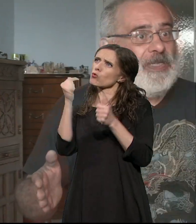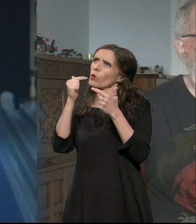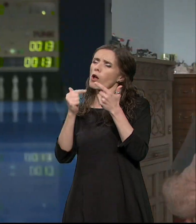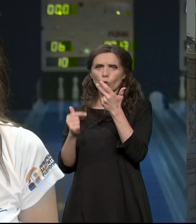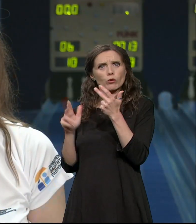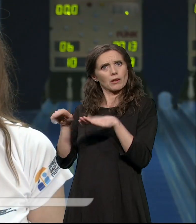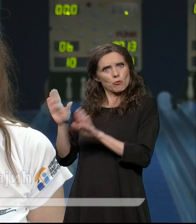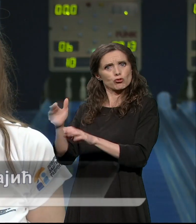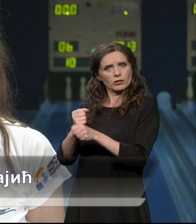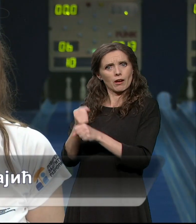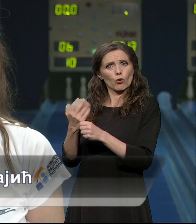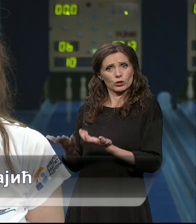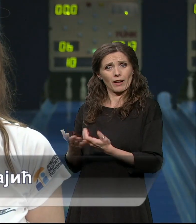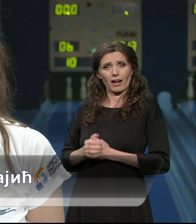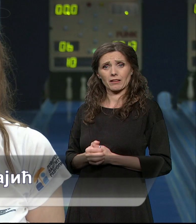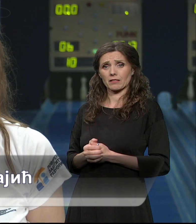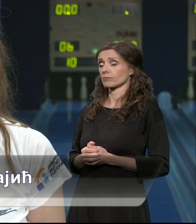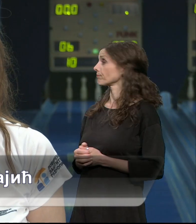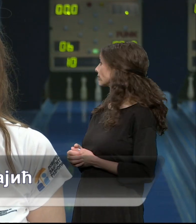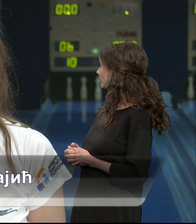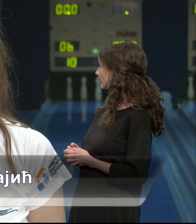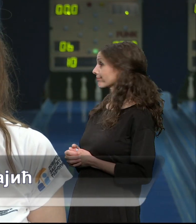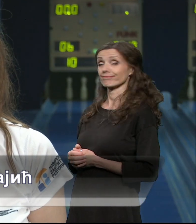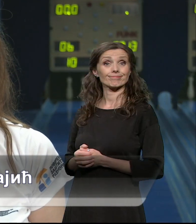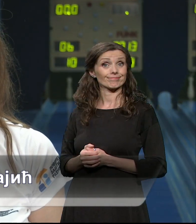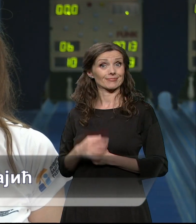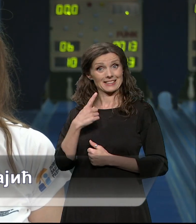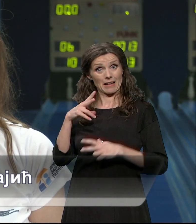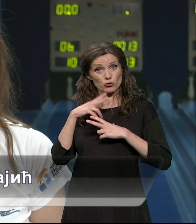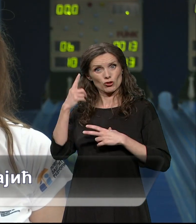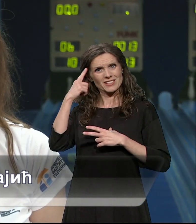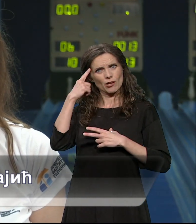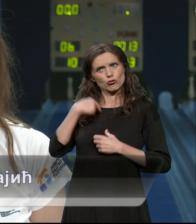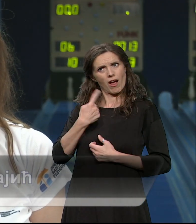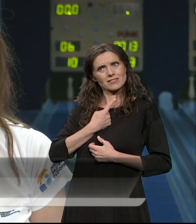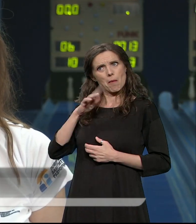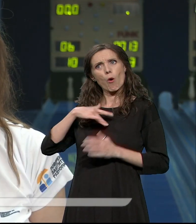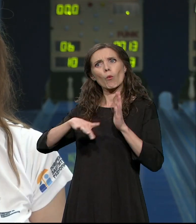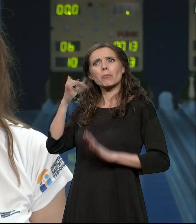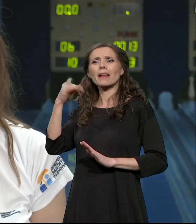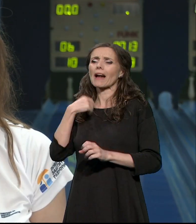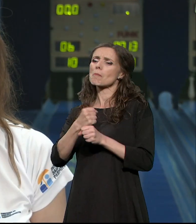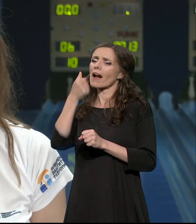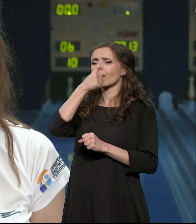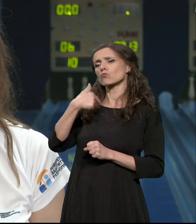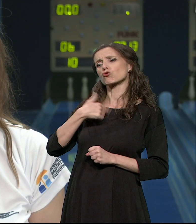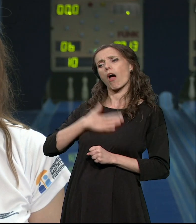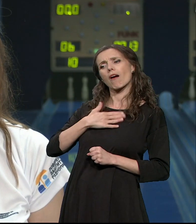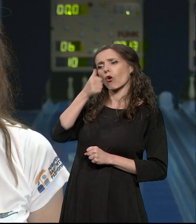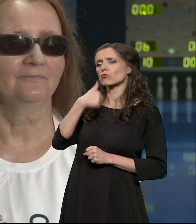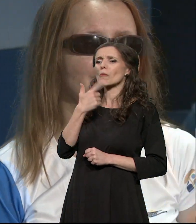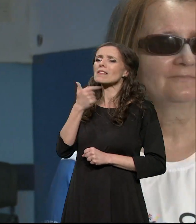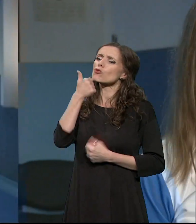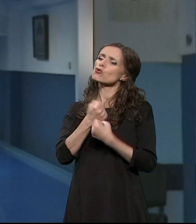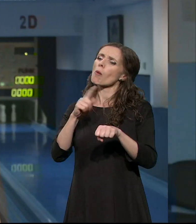uradi. Znači da mogu da izaberem da radim ono što volim, što mi se sviđa, koristim slobodno vreme onako kako ja